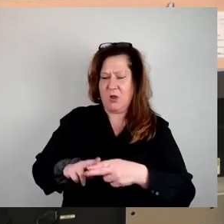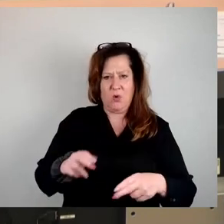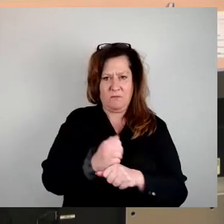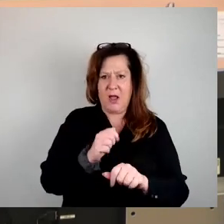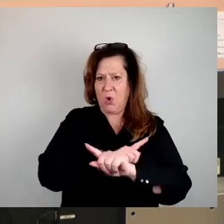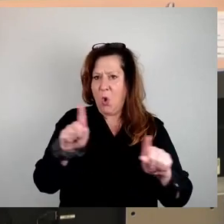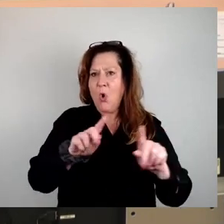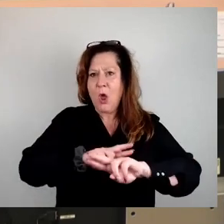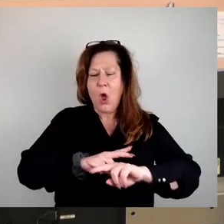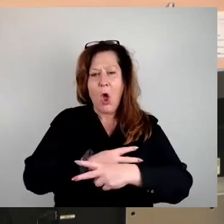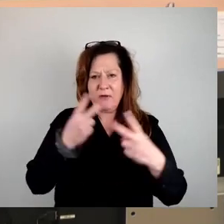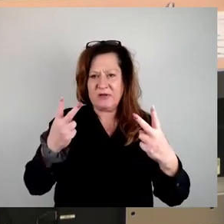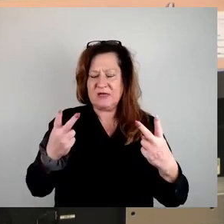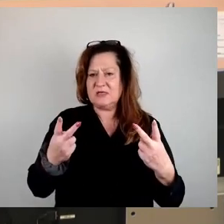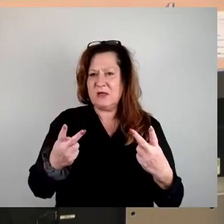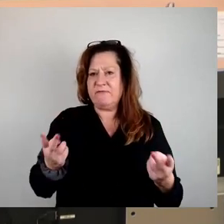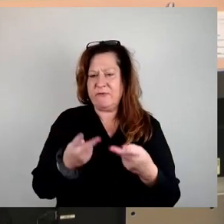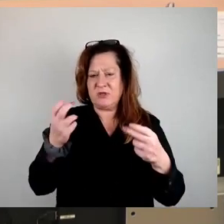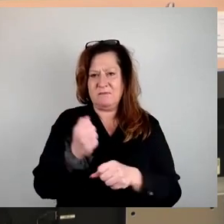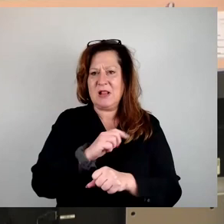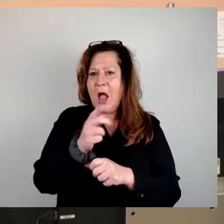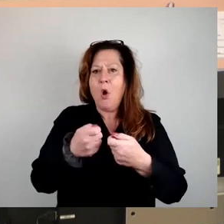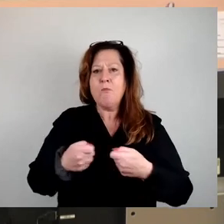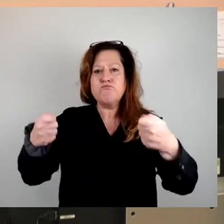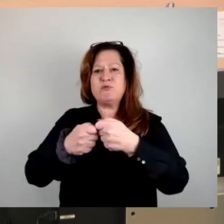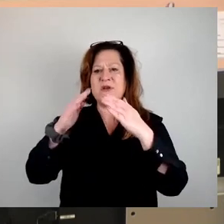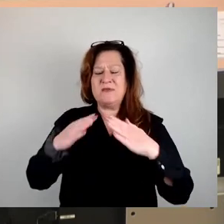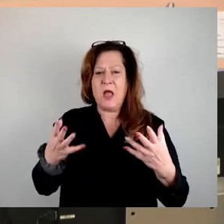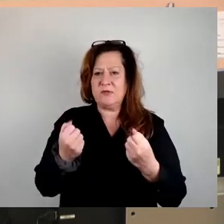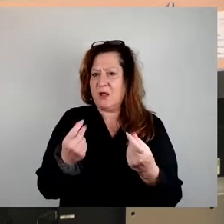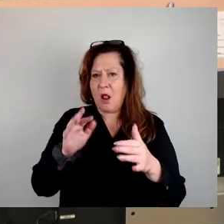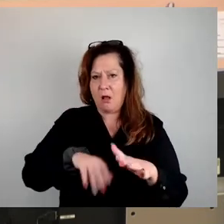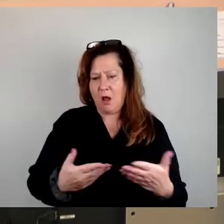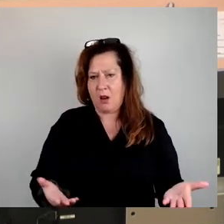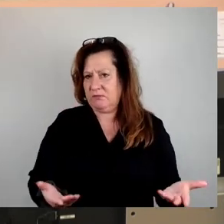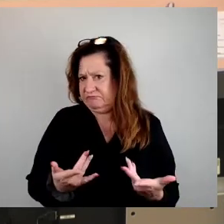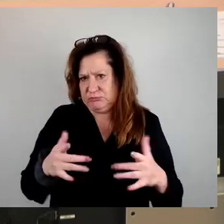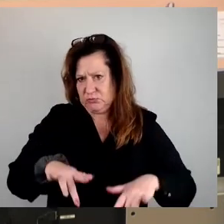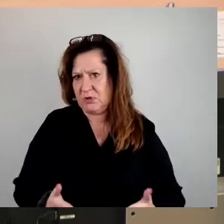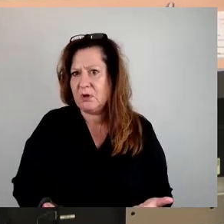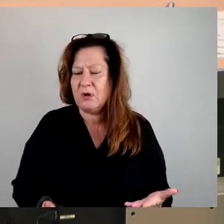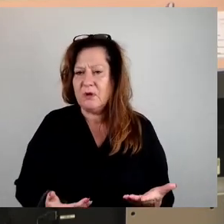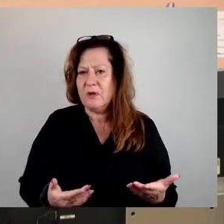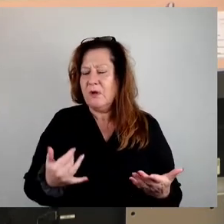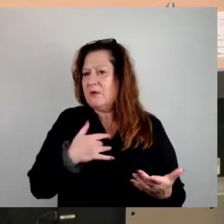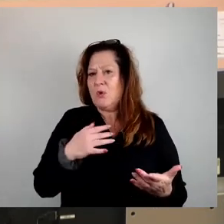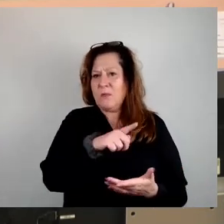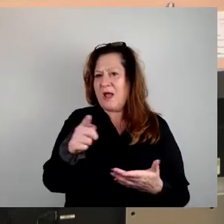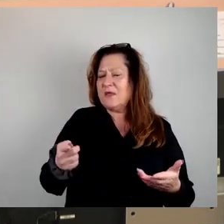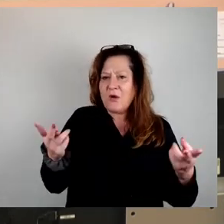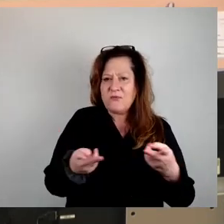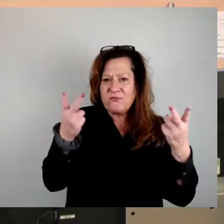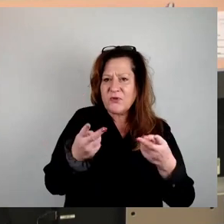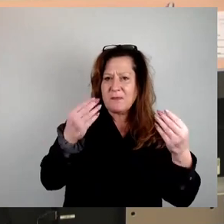Bundeshaushalt, dass auch dort das Geld nicht mehr so da ist. Und ob dieser Deus Ex Machina, den wir uns überall einbilden, Fördermittel für TMSC,